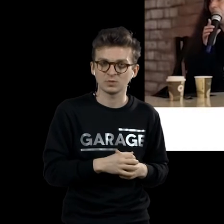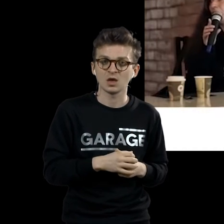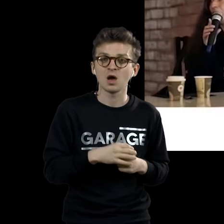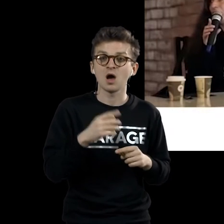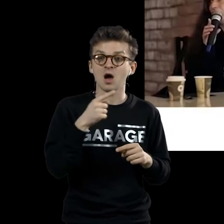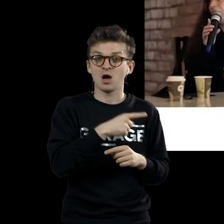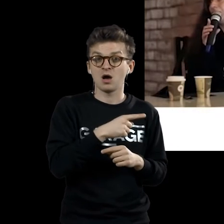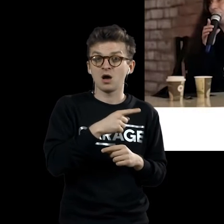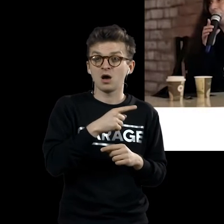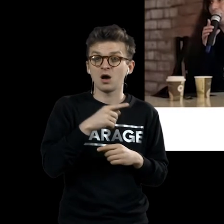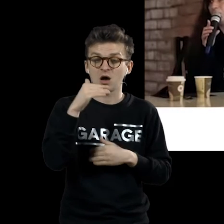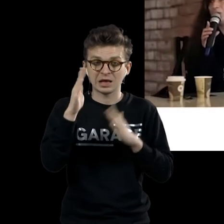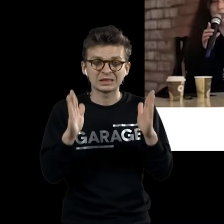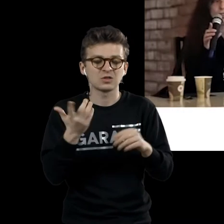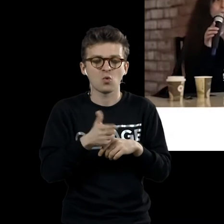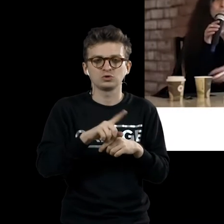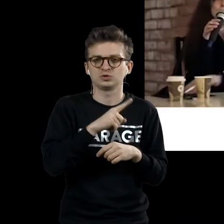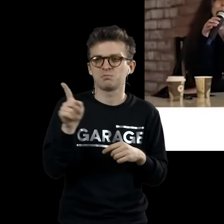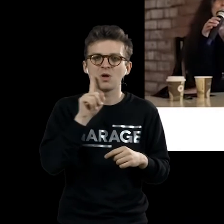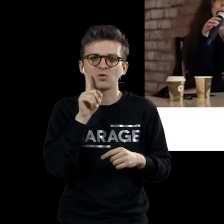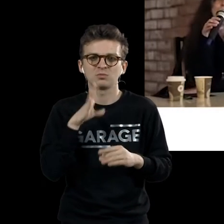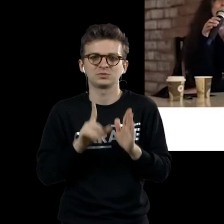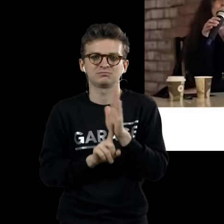Картина очень юного, начинающего художника.